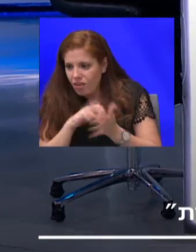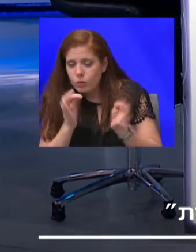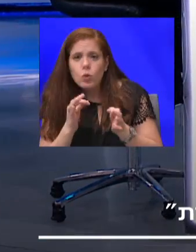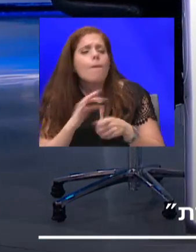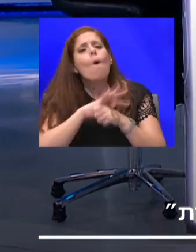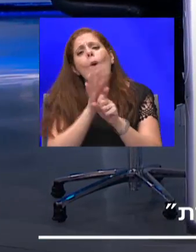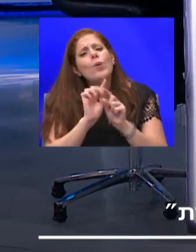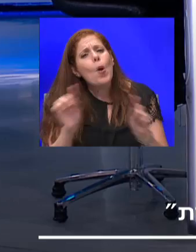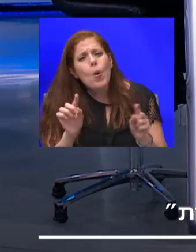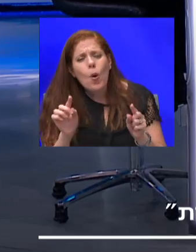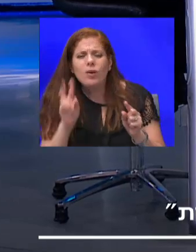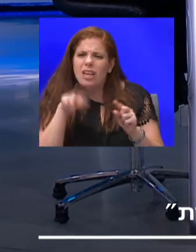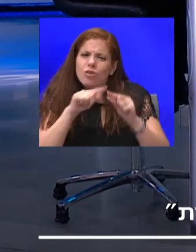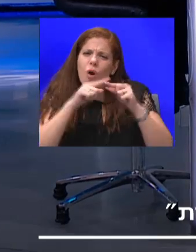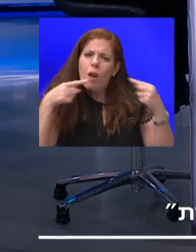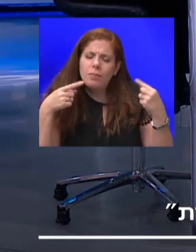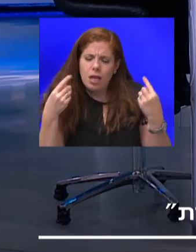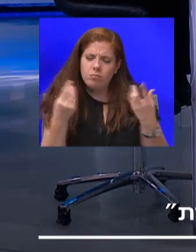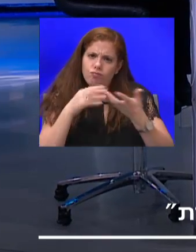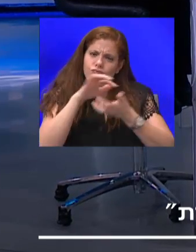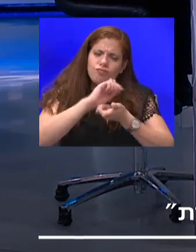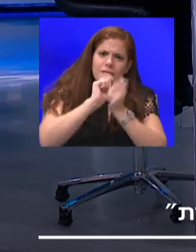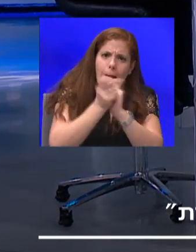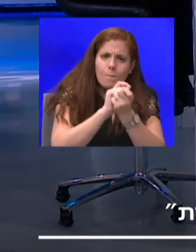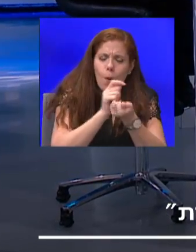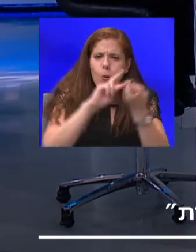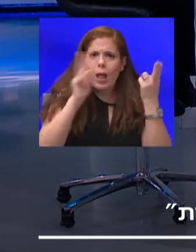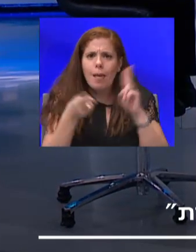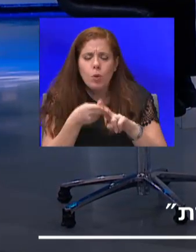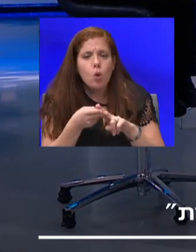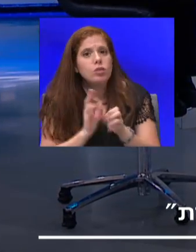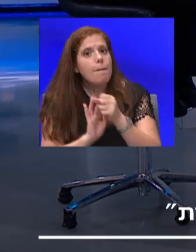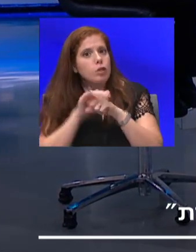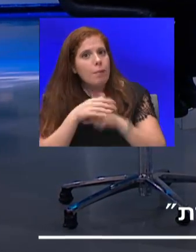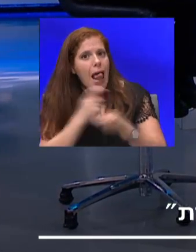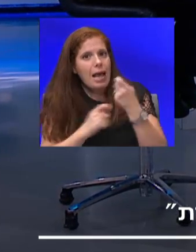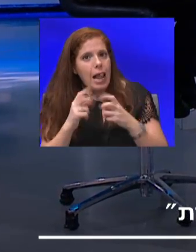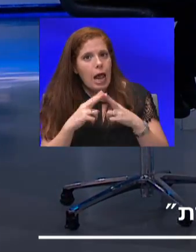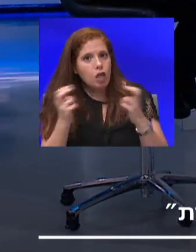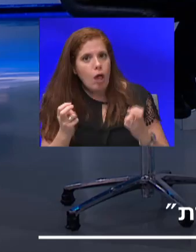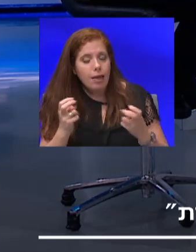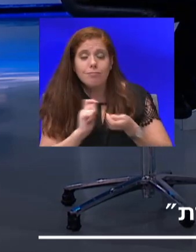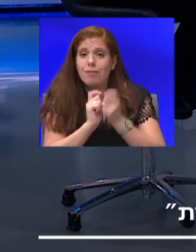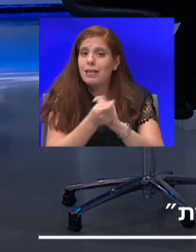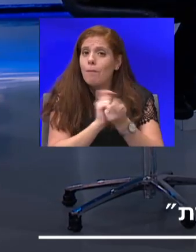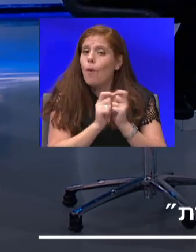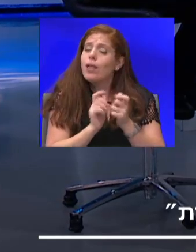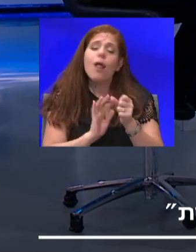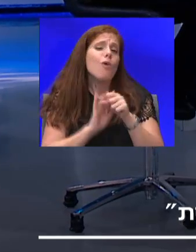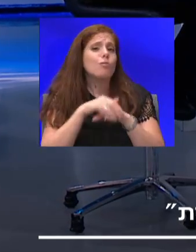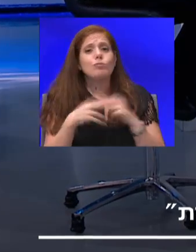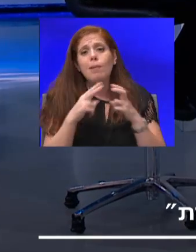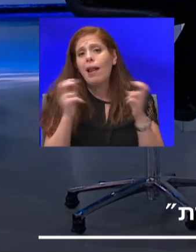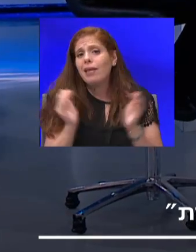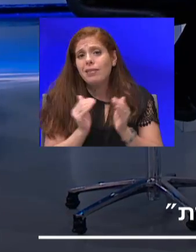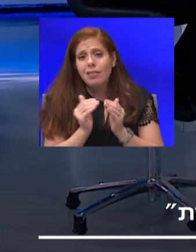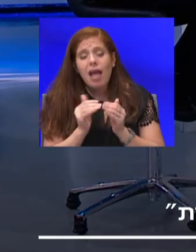עולמיות ומקומיות, שישפיעו על כלכלה של עיר. התהפוכות האלה לא ישפיעו כל כך על עיר קטנה. כן ישפיעו על עיר גדולה.